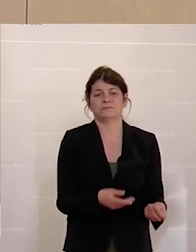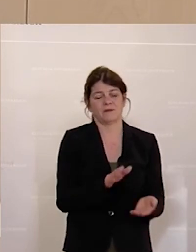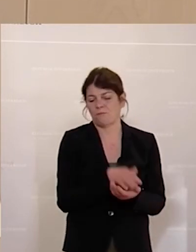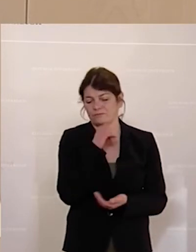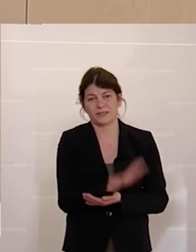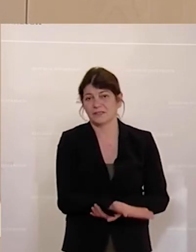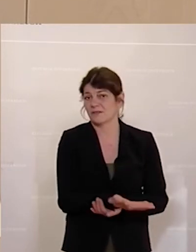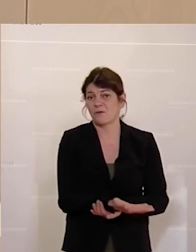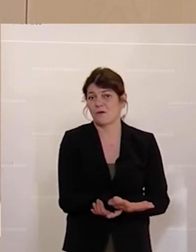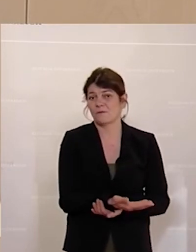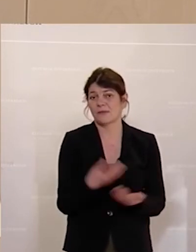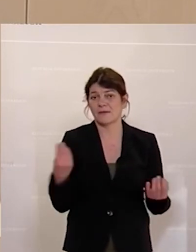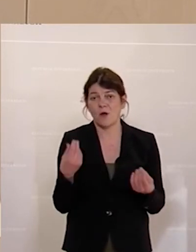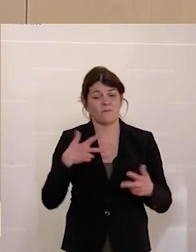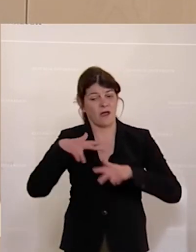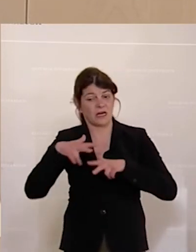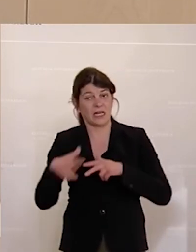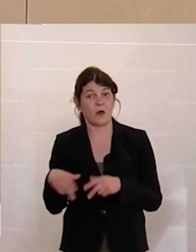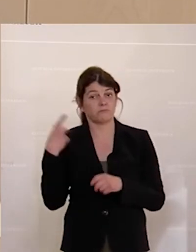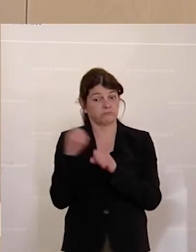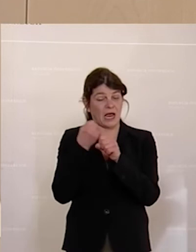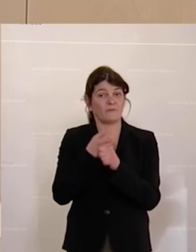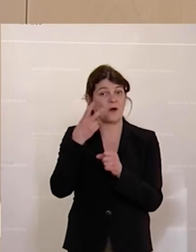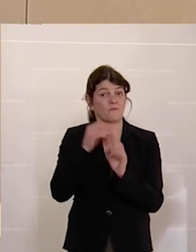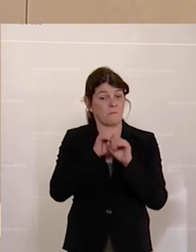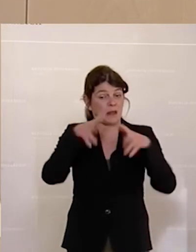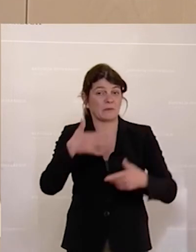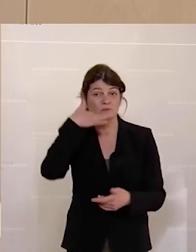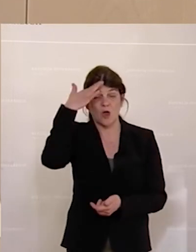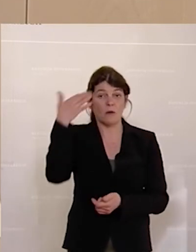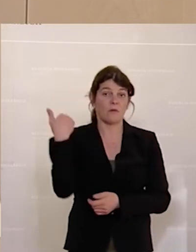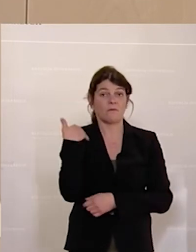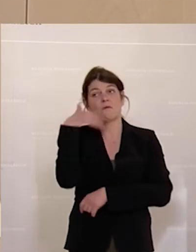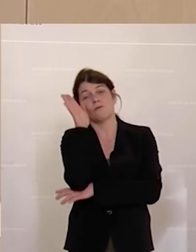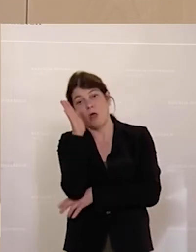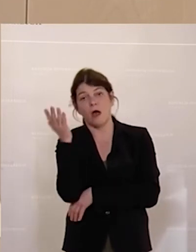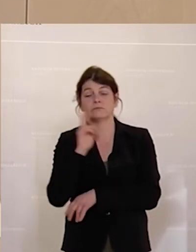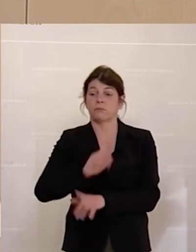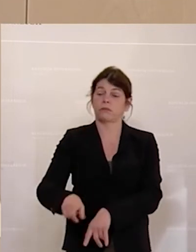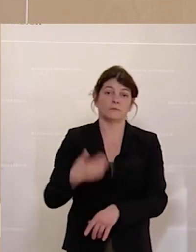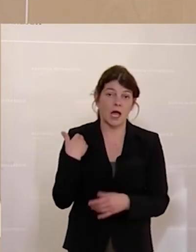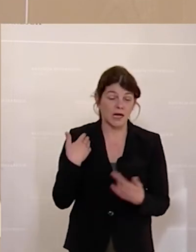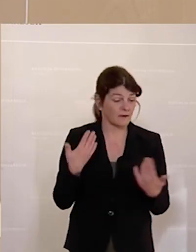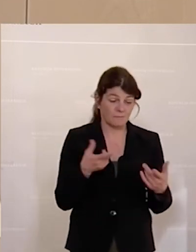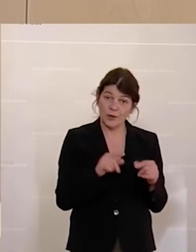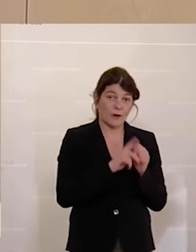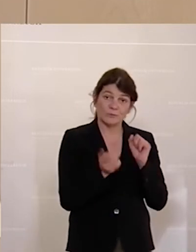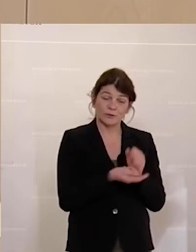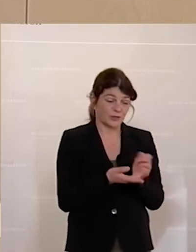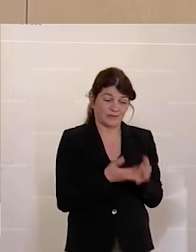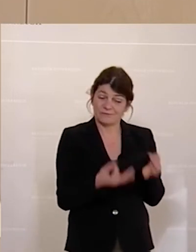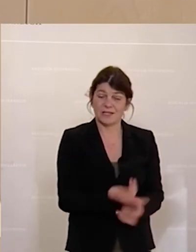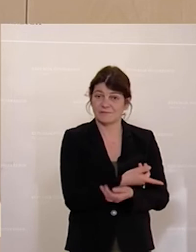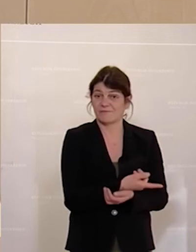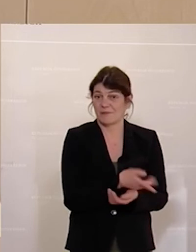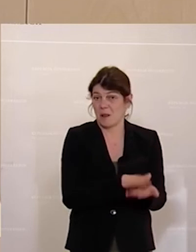die Regierung die Bekämpfung der Pandemie im Sommer verschlafen hat. Es wird also wieder nicht halten. Ich darf abschließen, und